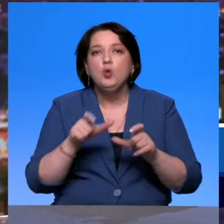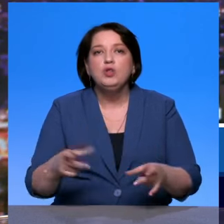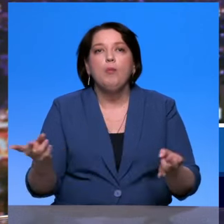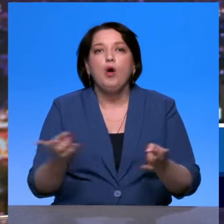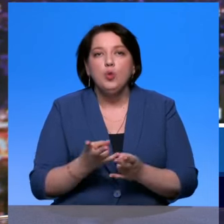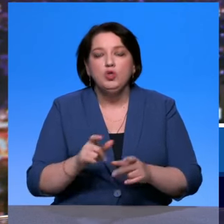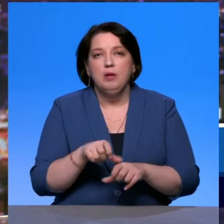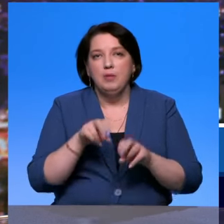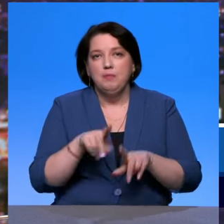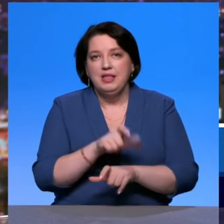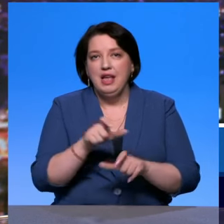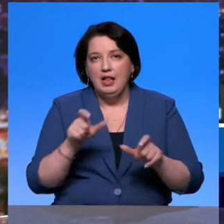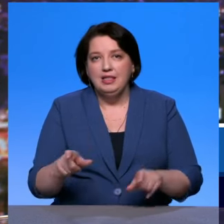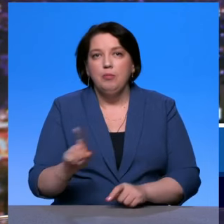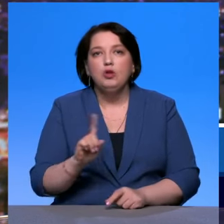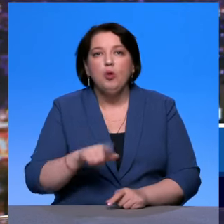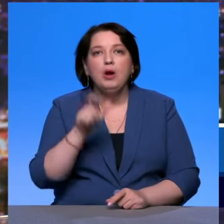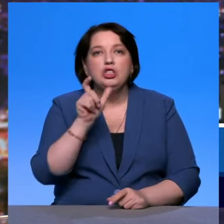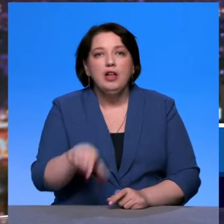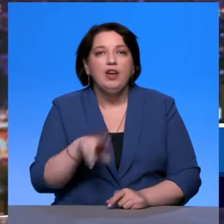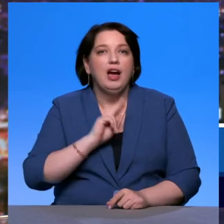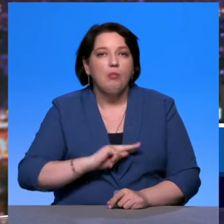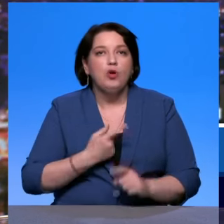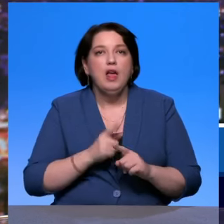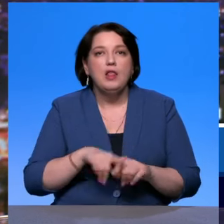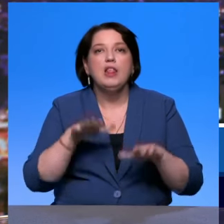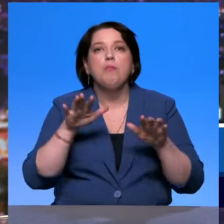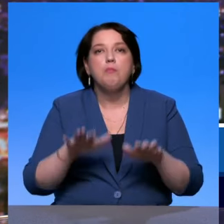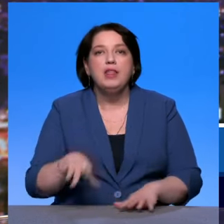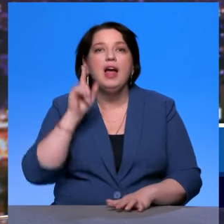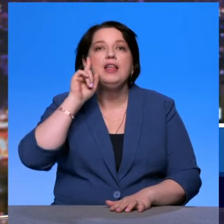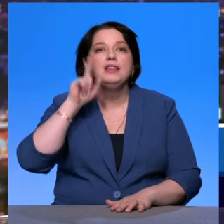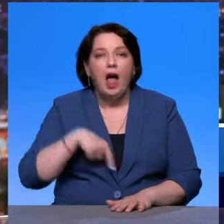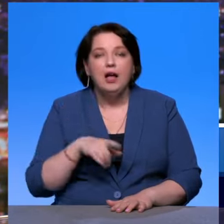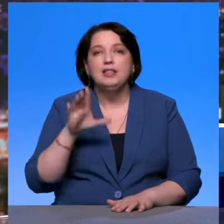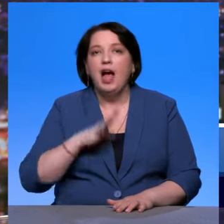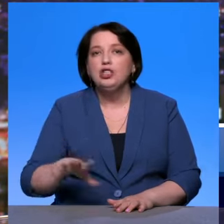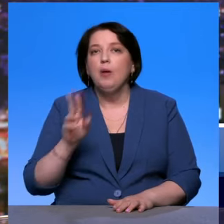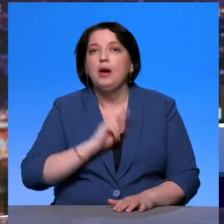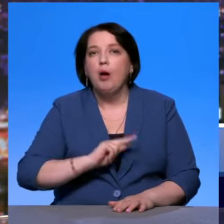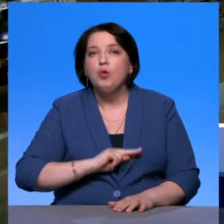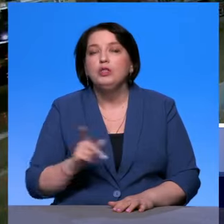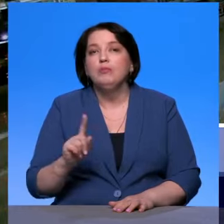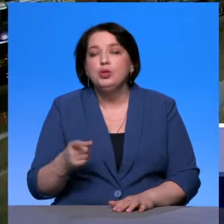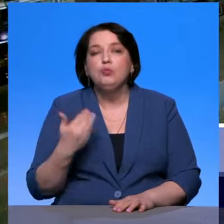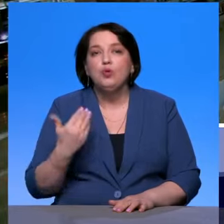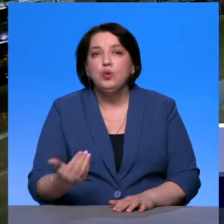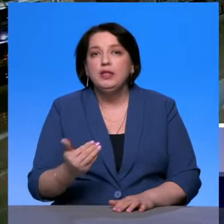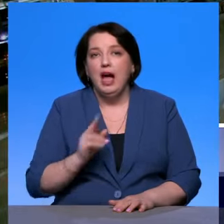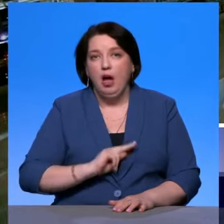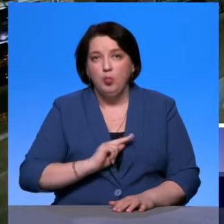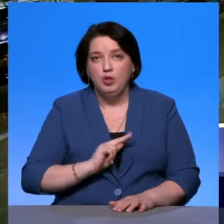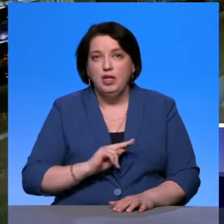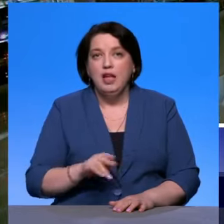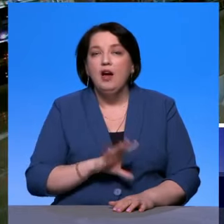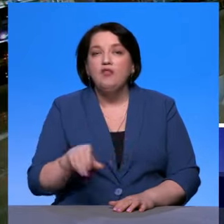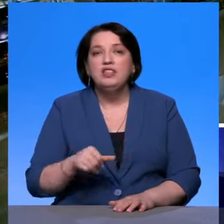того, чтобы человек, работая на этом месте, знал, для чего он работает и за что он работает. Вы сами должны понимать,